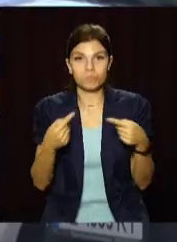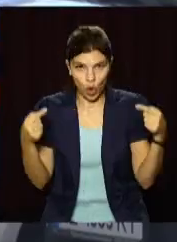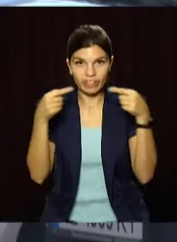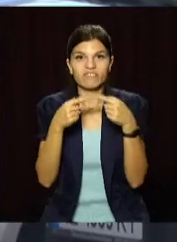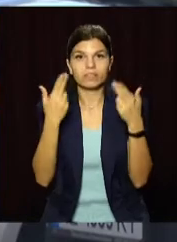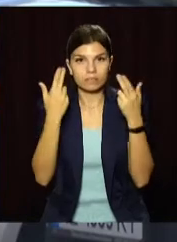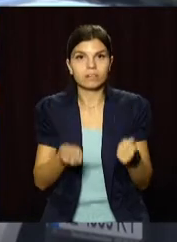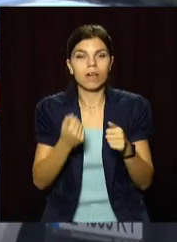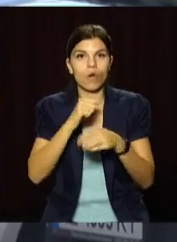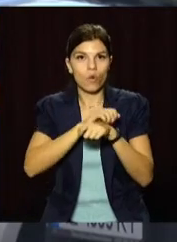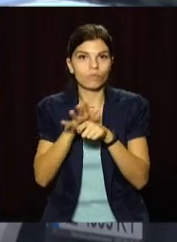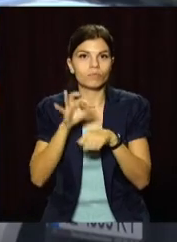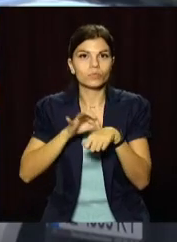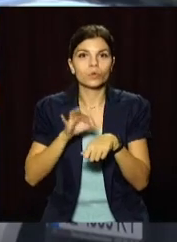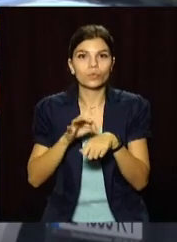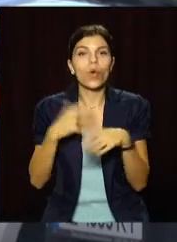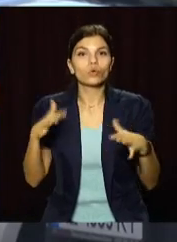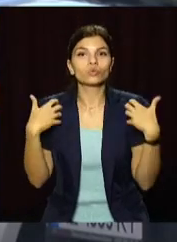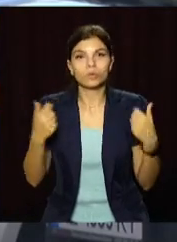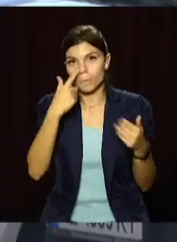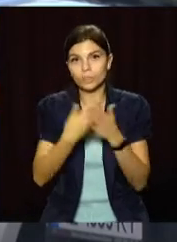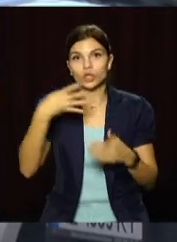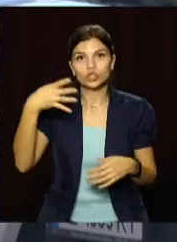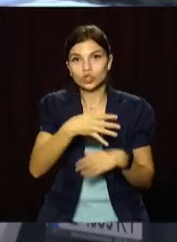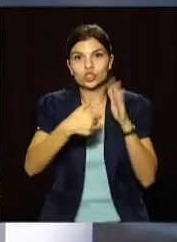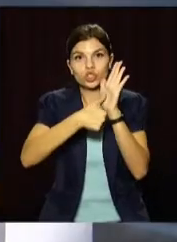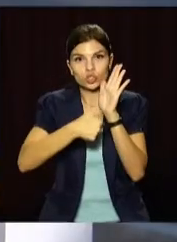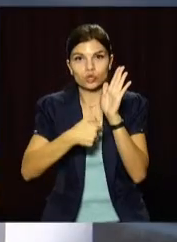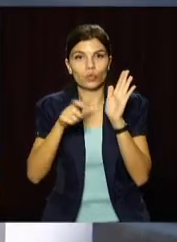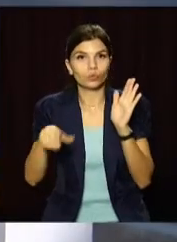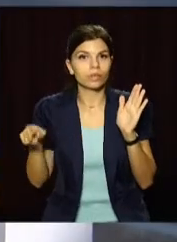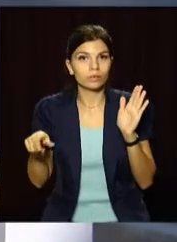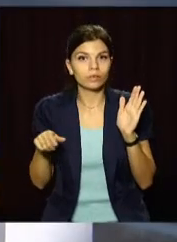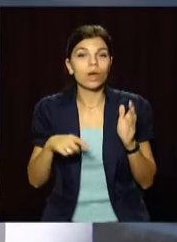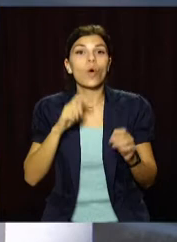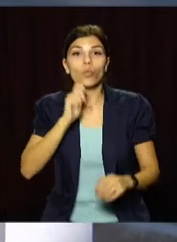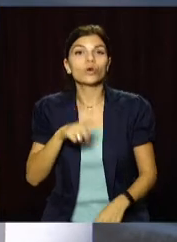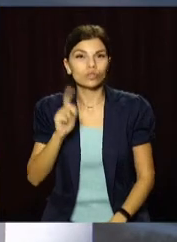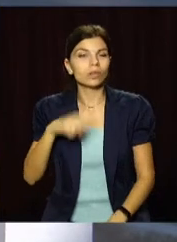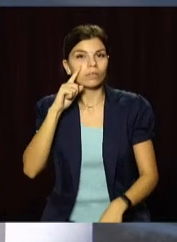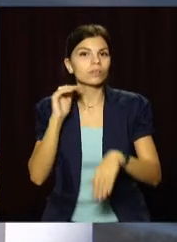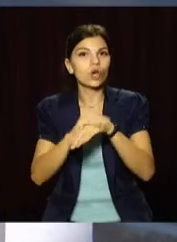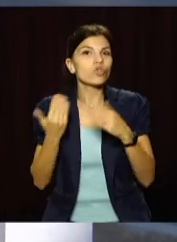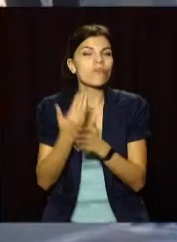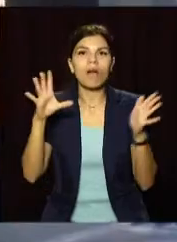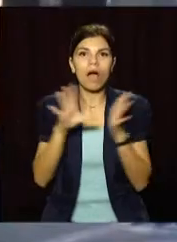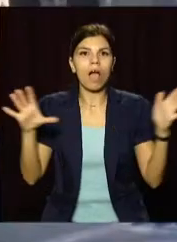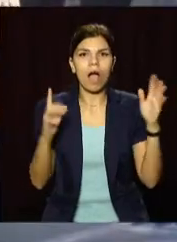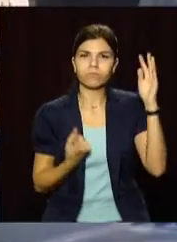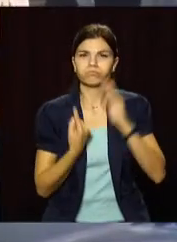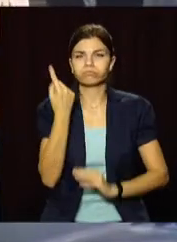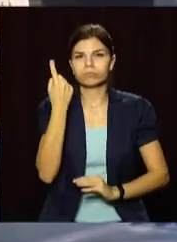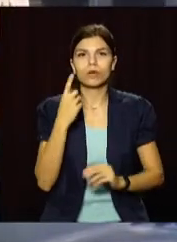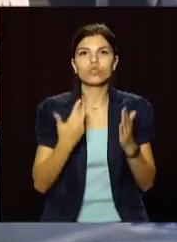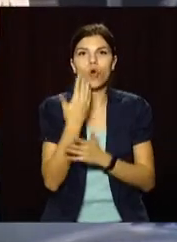випадків коронавірусної хвороби. Вже одужали понад 4 тисячі 600 людей. В Україні також зафіксований новий антирекорд за